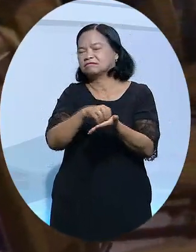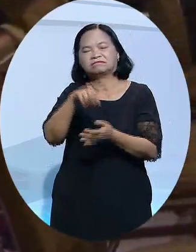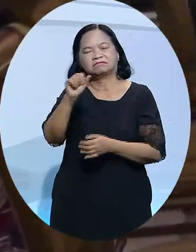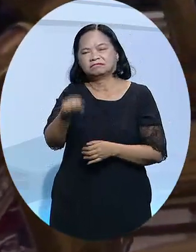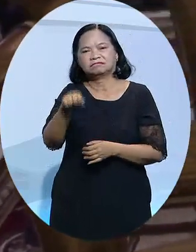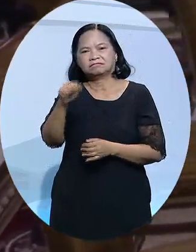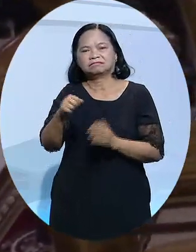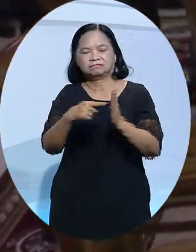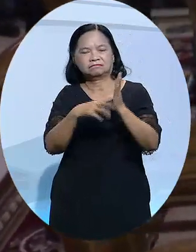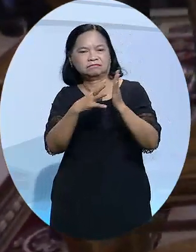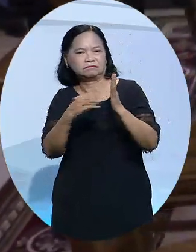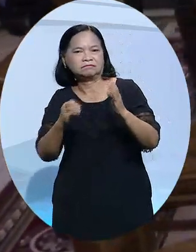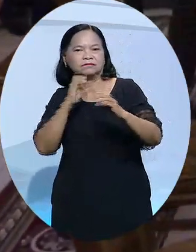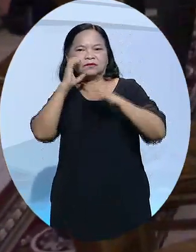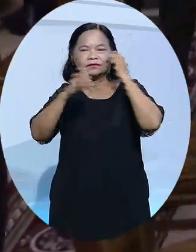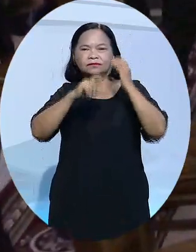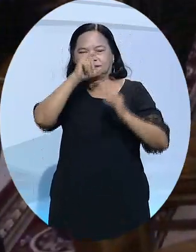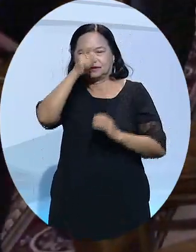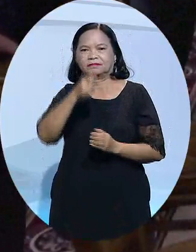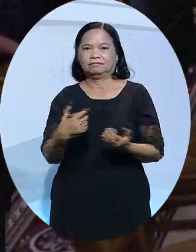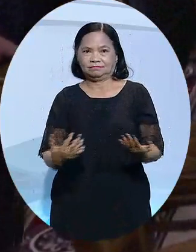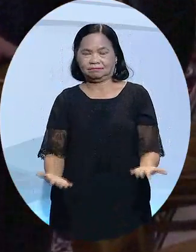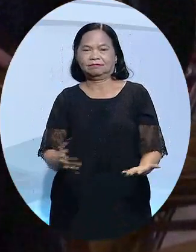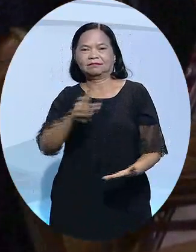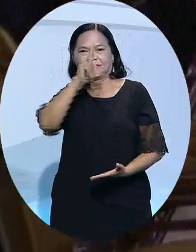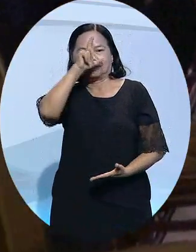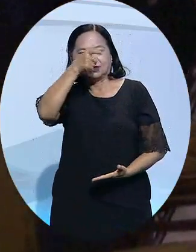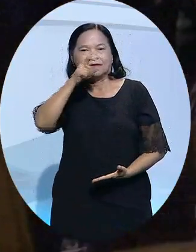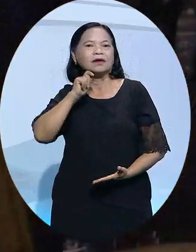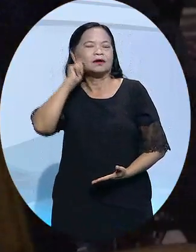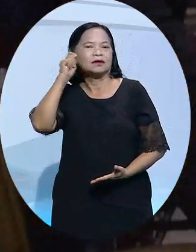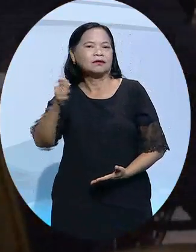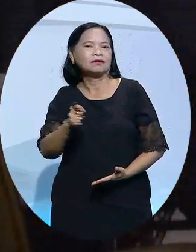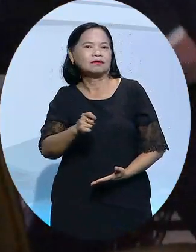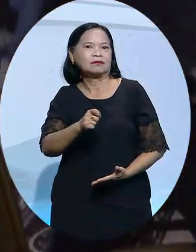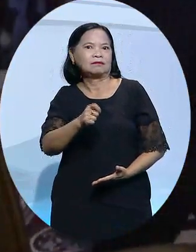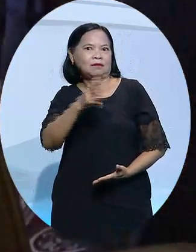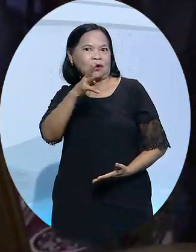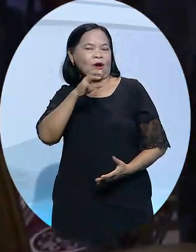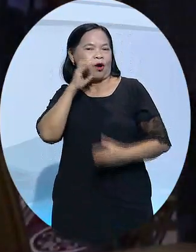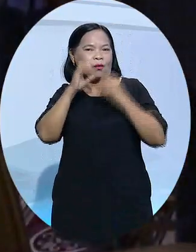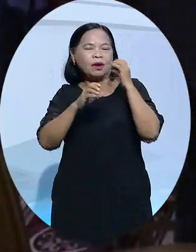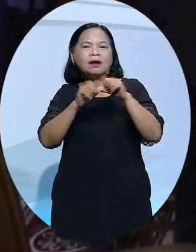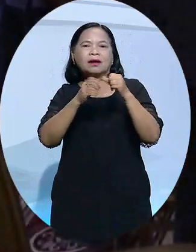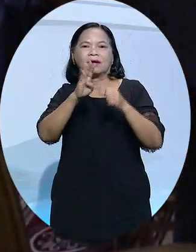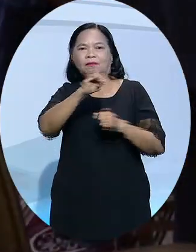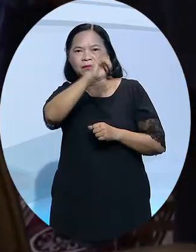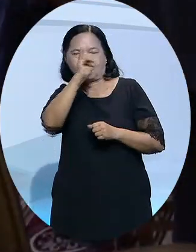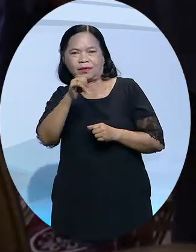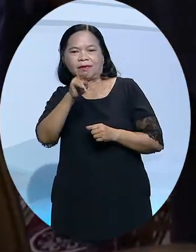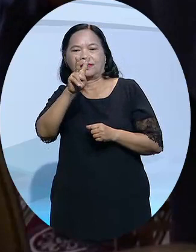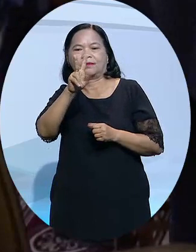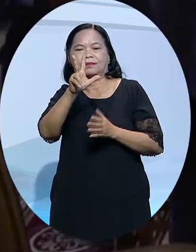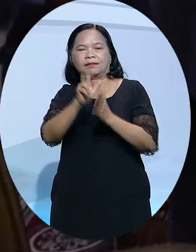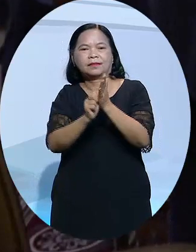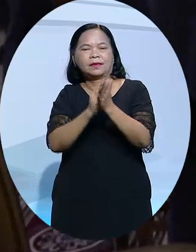nào đối với các điểm đàm phán mối chốt giữa Nga. Đến nay, Nga và Ukraine đã tiến hành 3 cuộc đàm phán trực tiếp ở Belarus từ ngày 28 tháng 2,